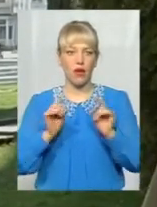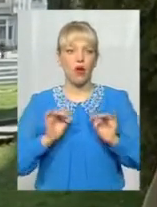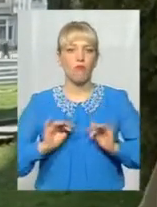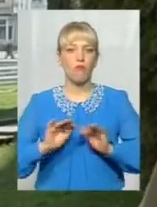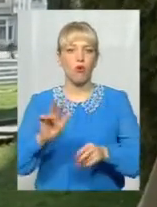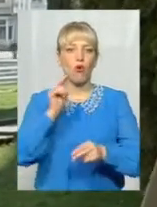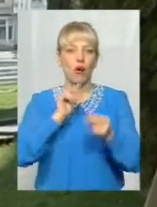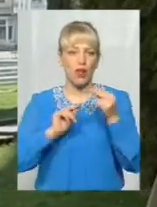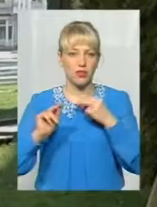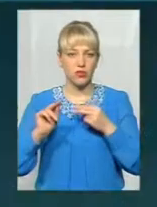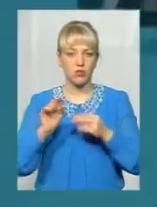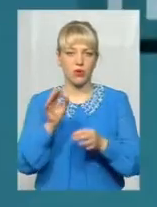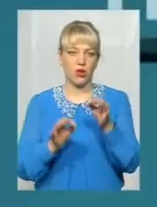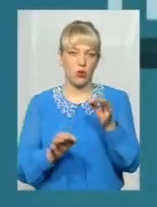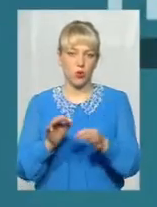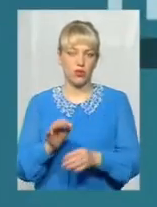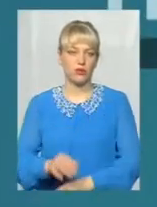природнього.